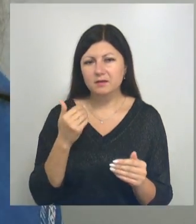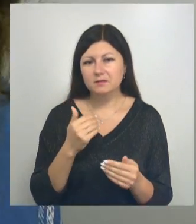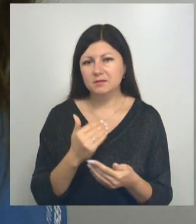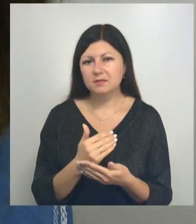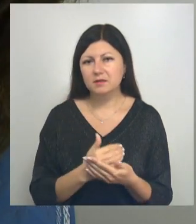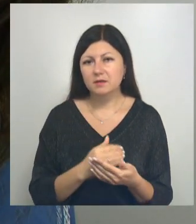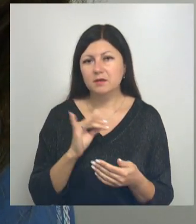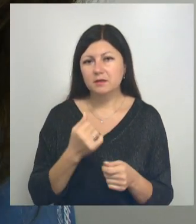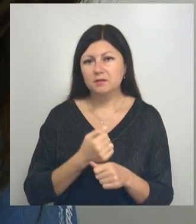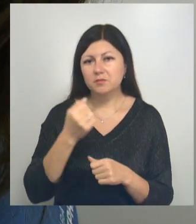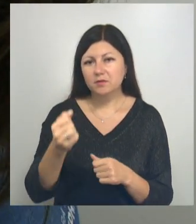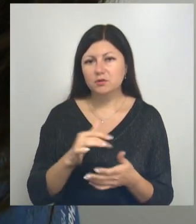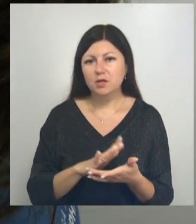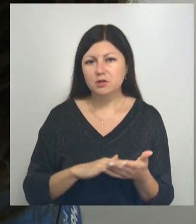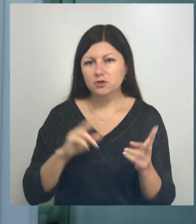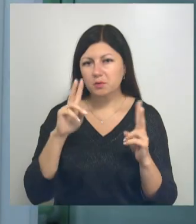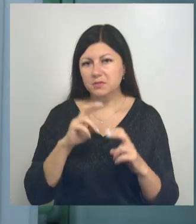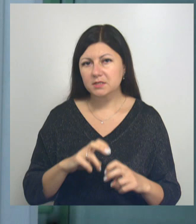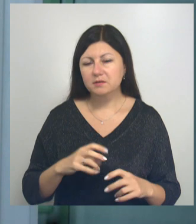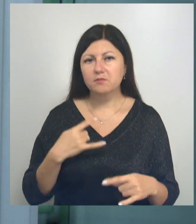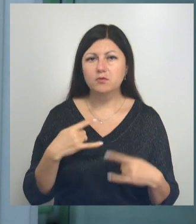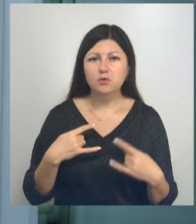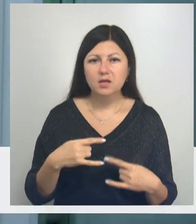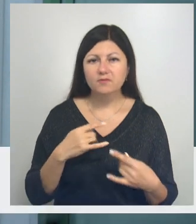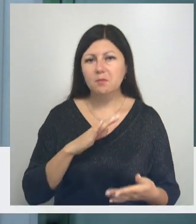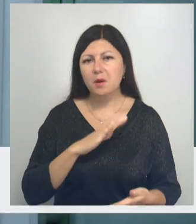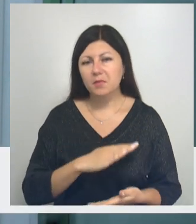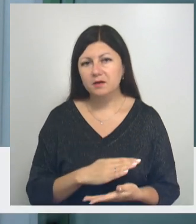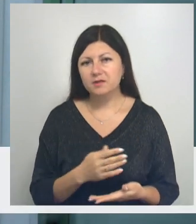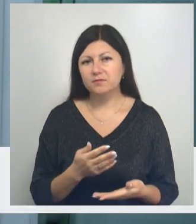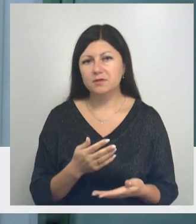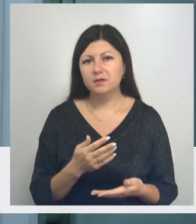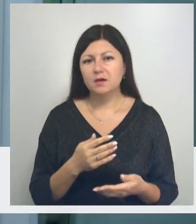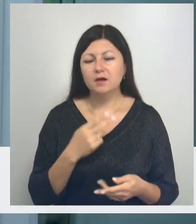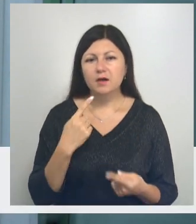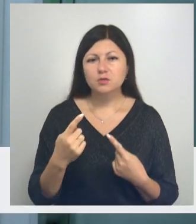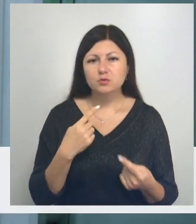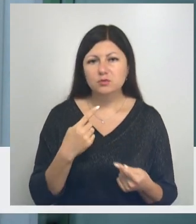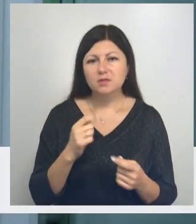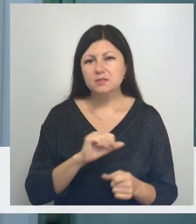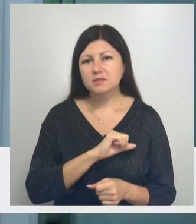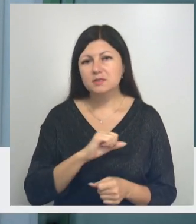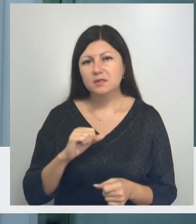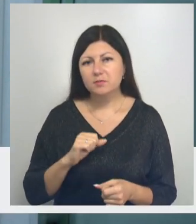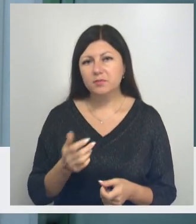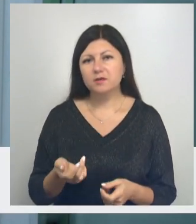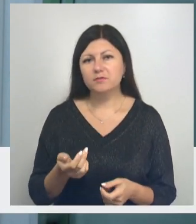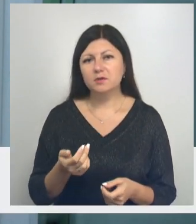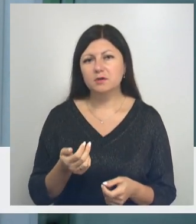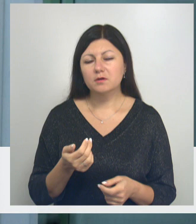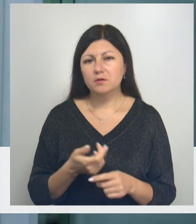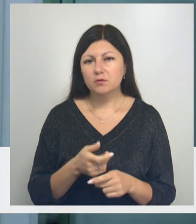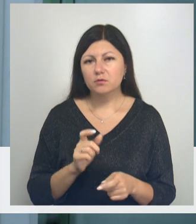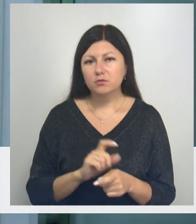направляют на дальнейшее обследование. Флюорография, маммография, консультация терапевта, достаточно